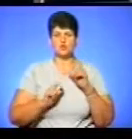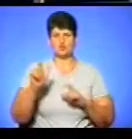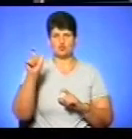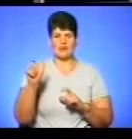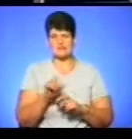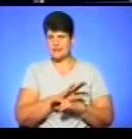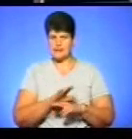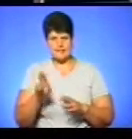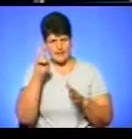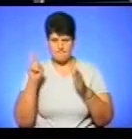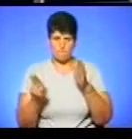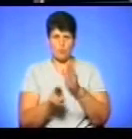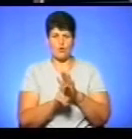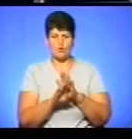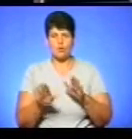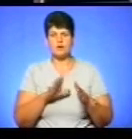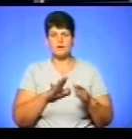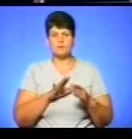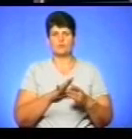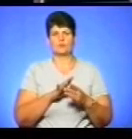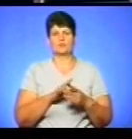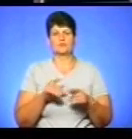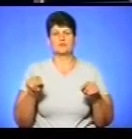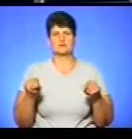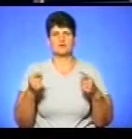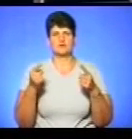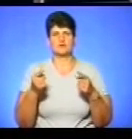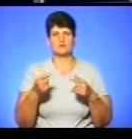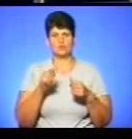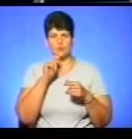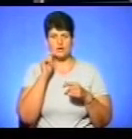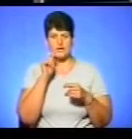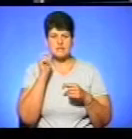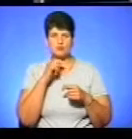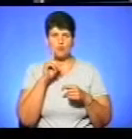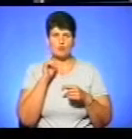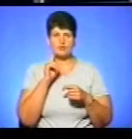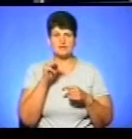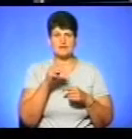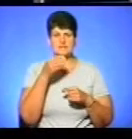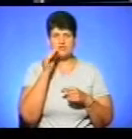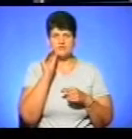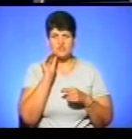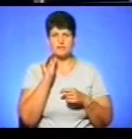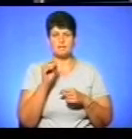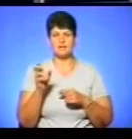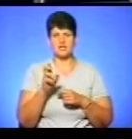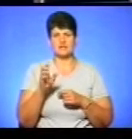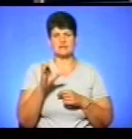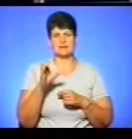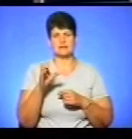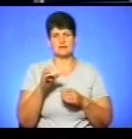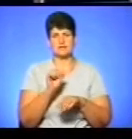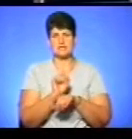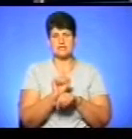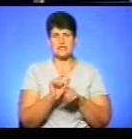одним із засновників товариства української мови імені Тараса Шевченка. Тернопільського товариства «Вертеп» Бережанської станиці Пласту